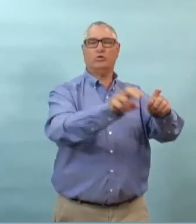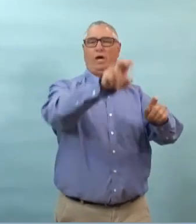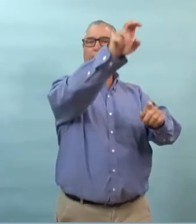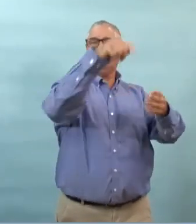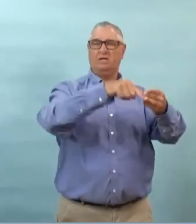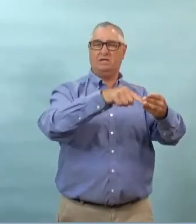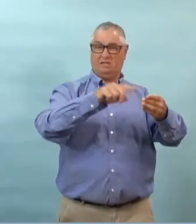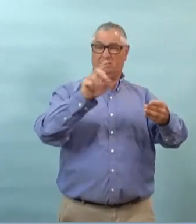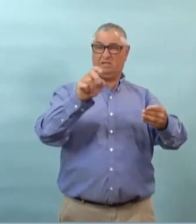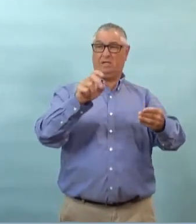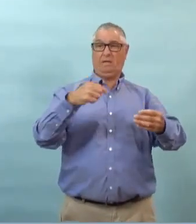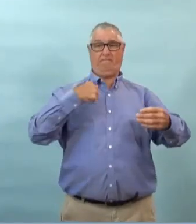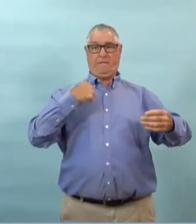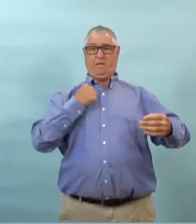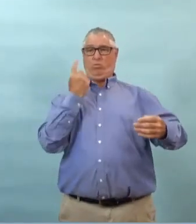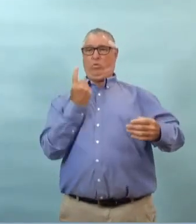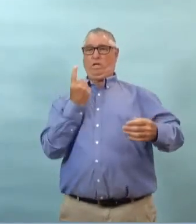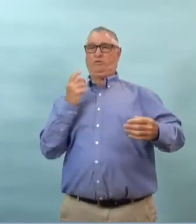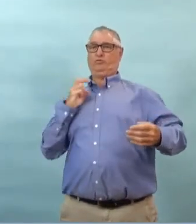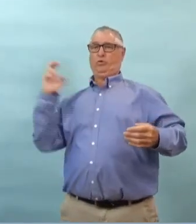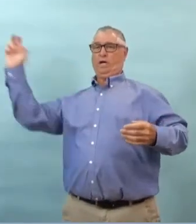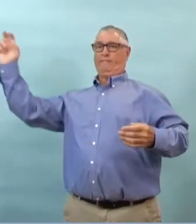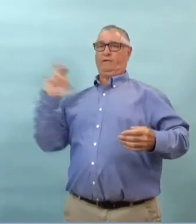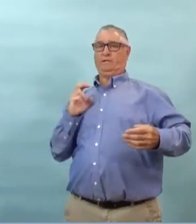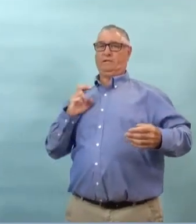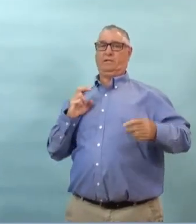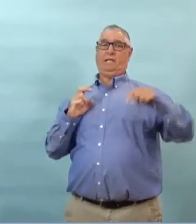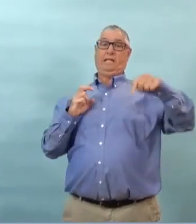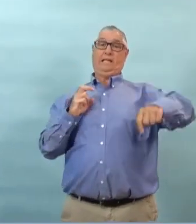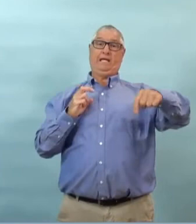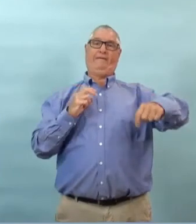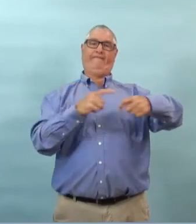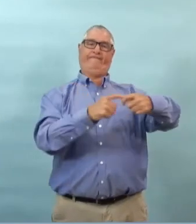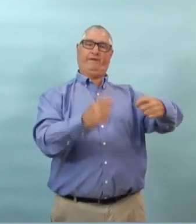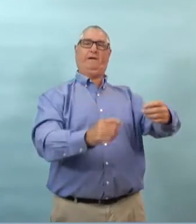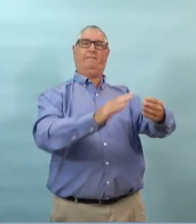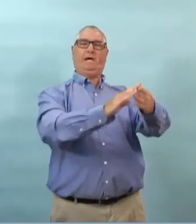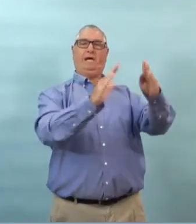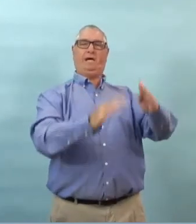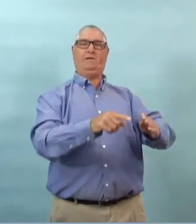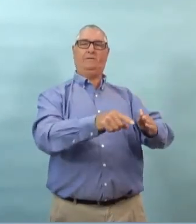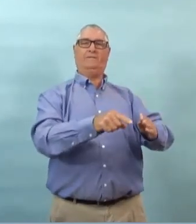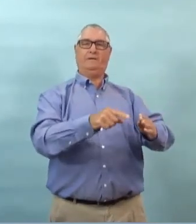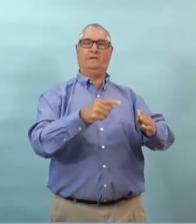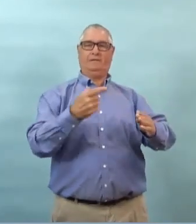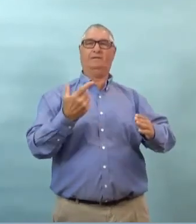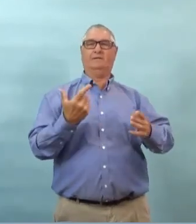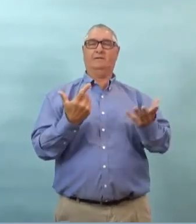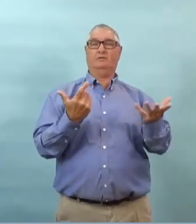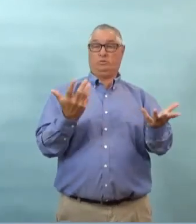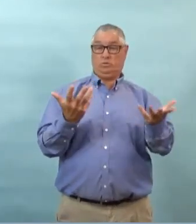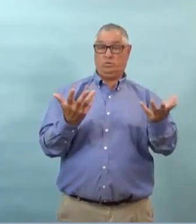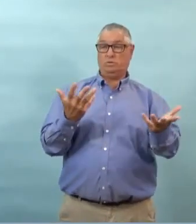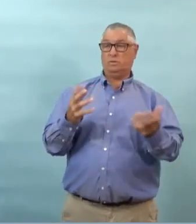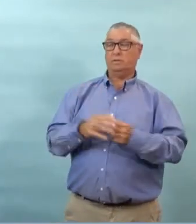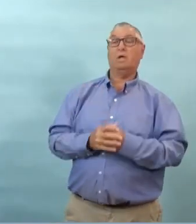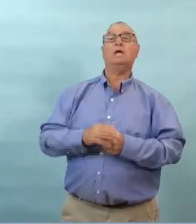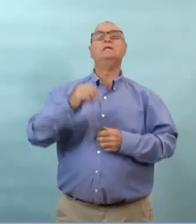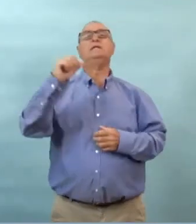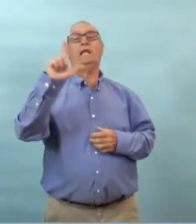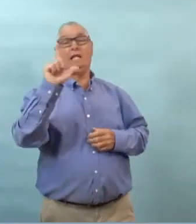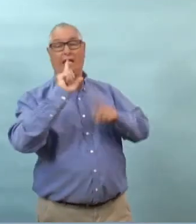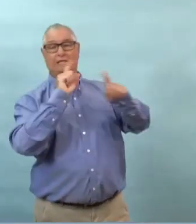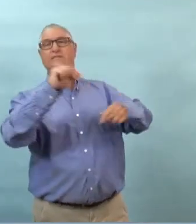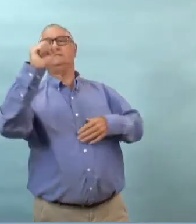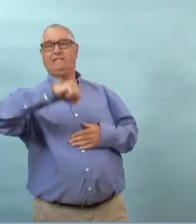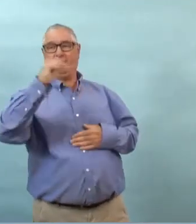communautaire ou de cas rapprochés c'est ça oui donc à ce point ci vous dites que pendant la fin de semaine beaucoup de ces